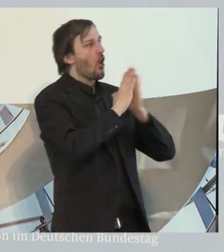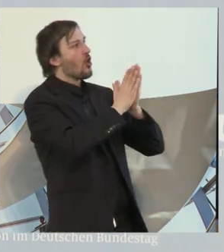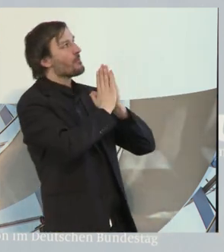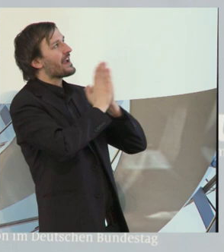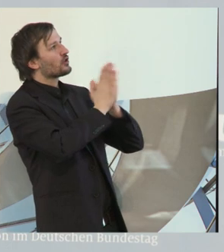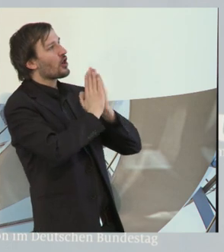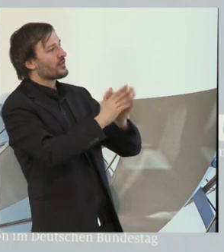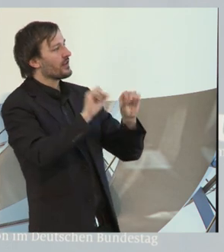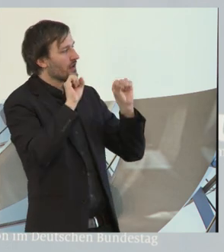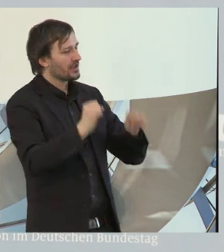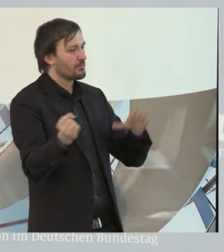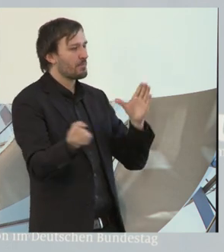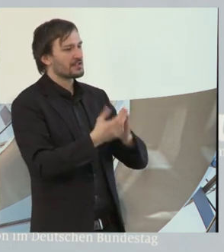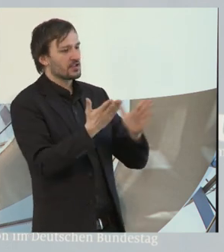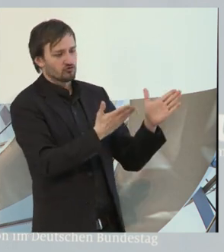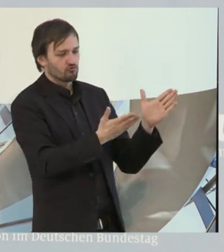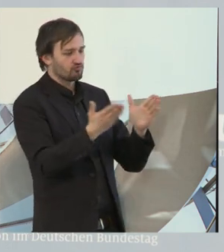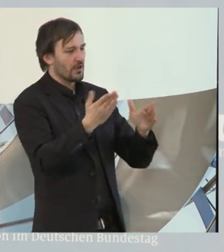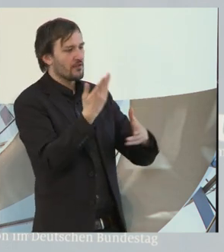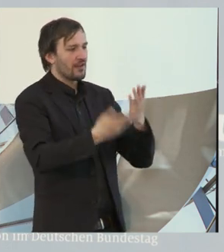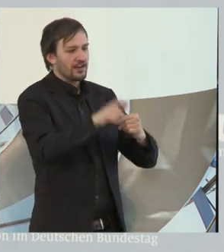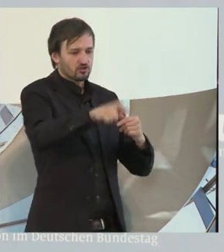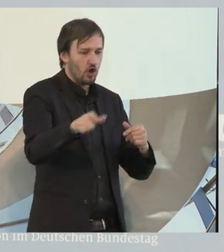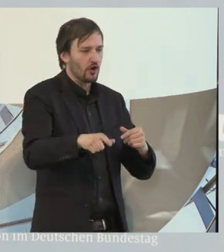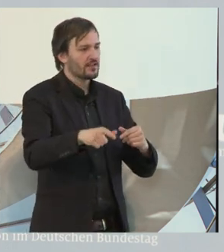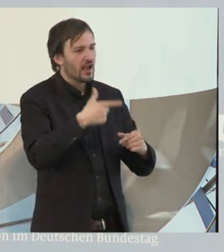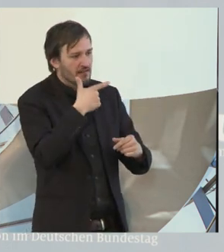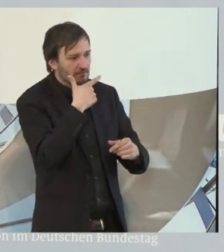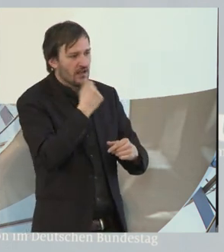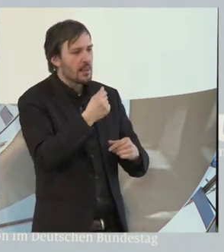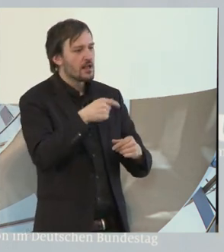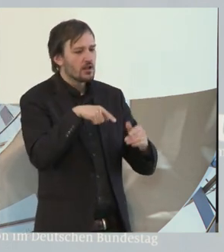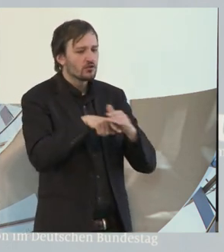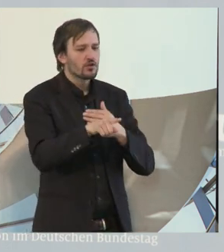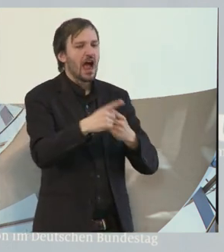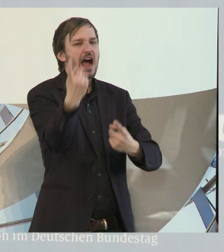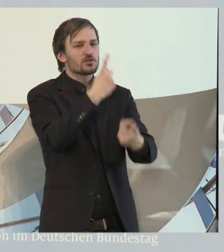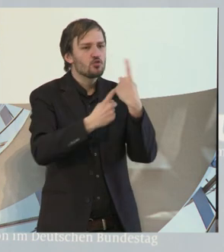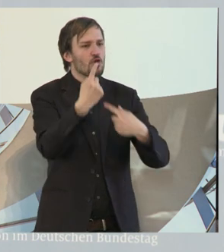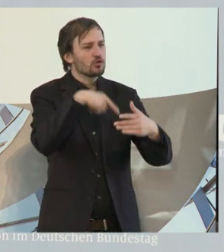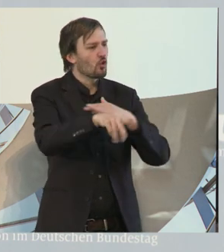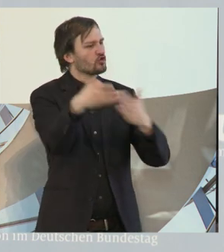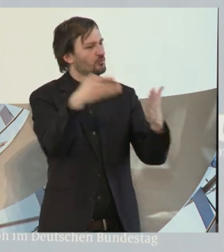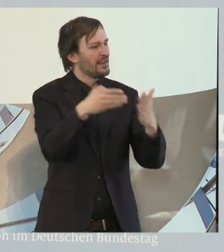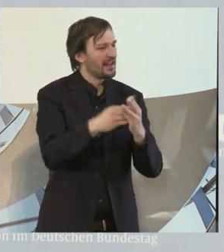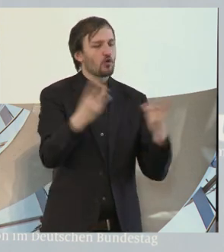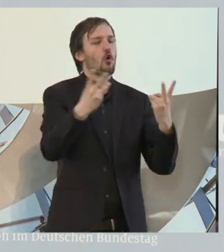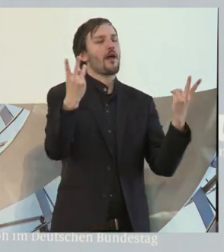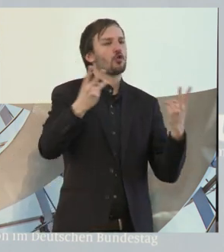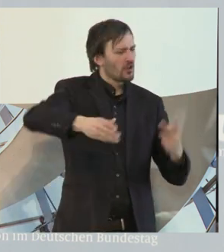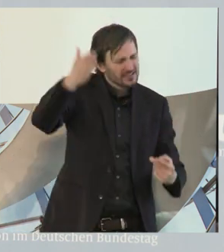ein Pull-Faktor werden, wenn dann Leute sich womöglich noch für ein Asylrecht auf eine Behinderung berufen. Oder solche Dinge. Da sind die